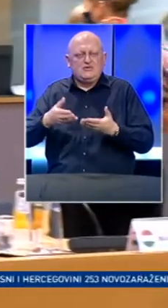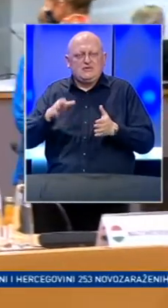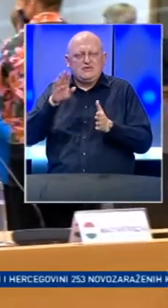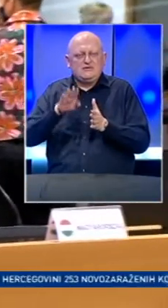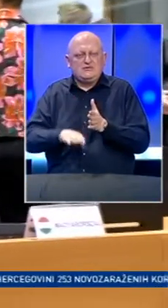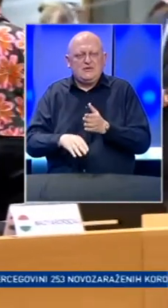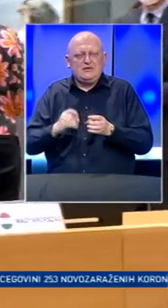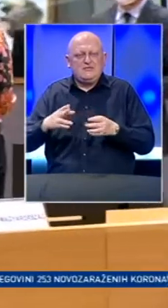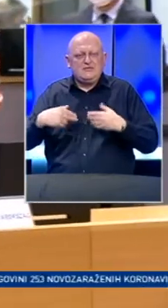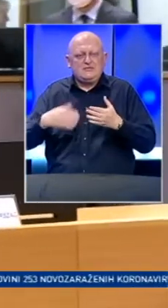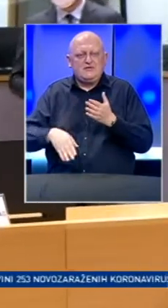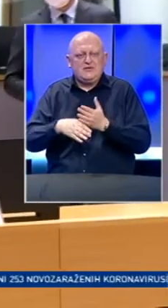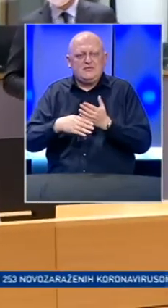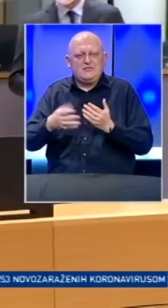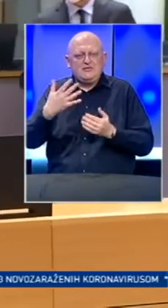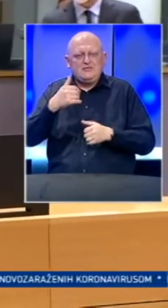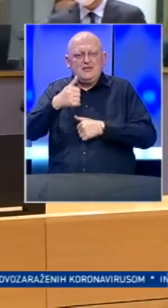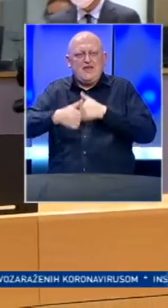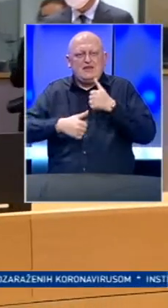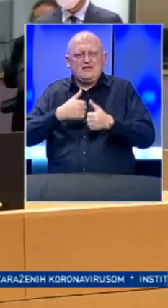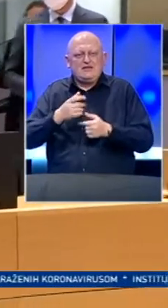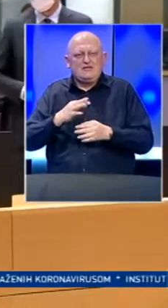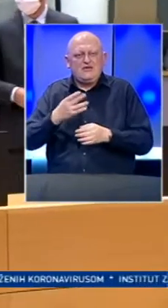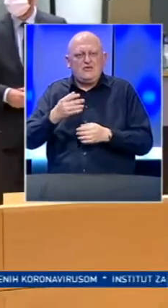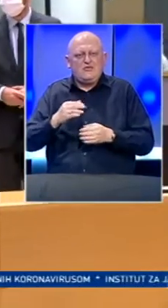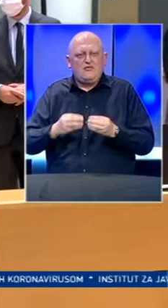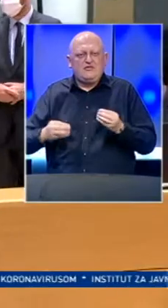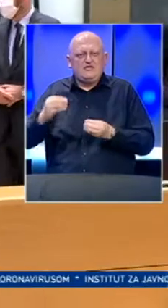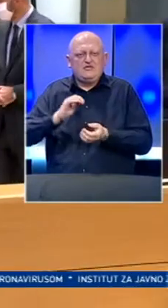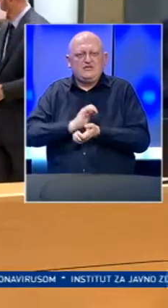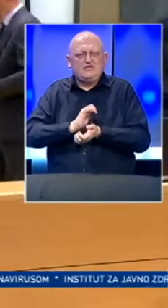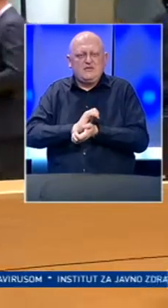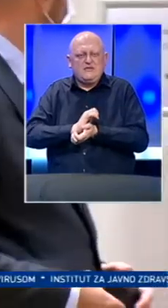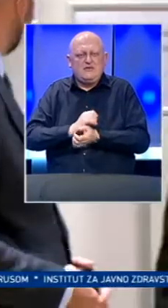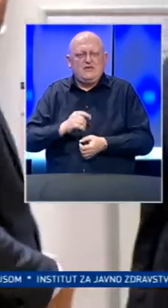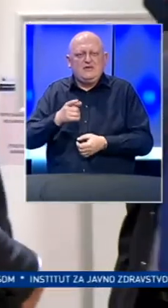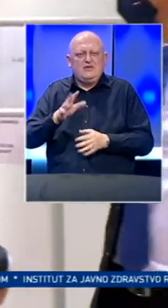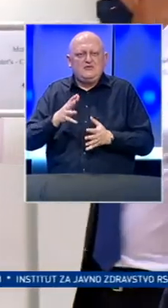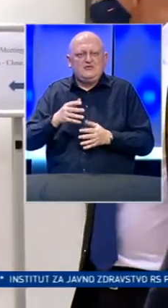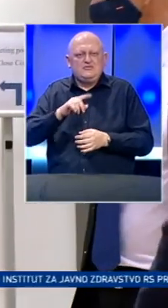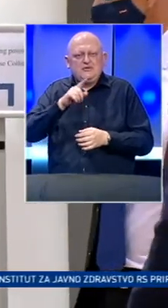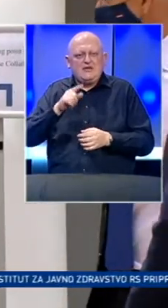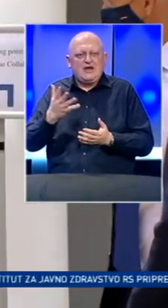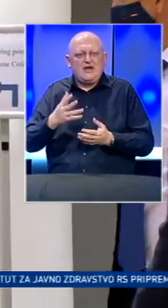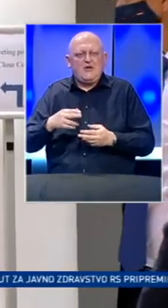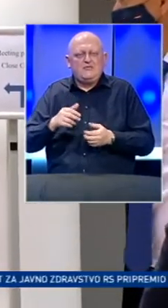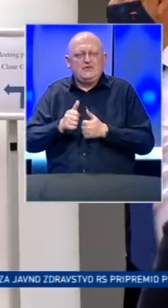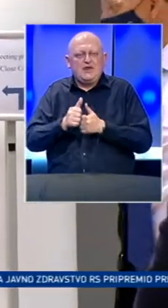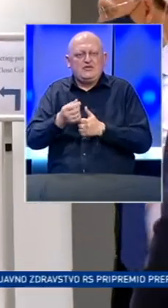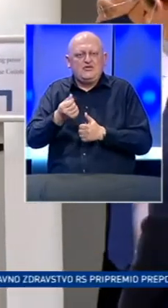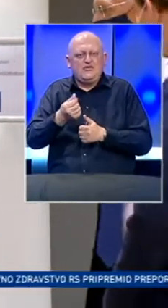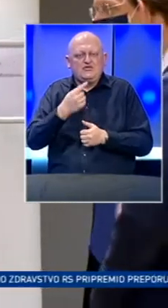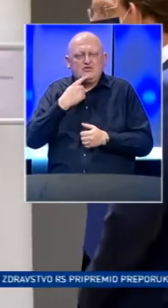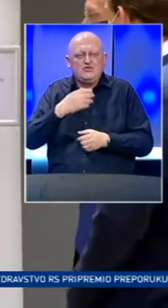smanjenje bezpovratne pomoći za 50 milijardi i zakoliko bi povećali dio za zajmove. Međutim, pitanje je kako pratiti